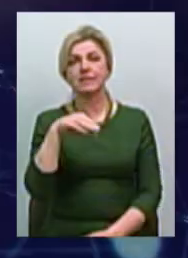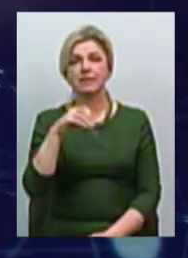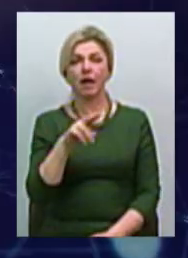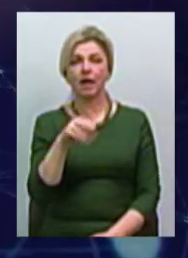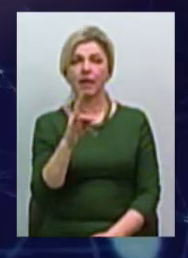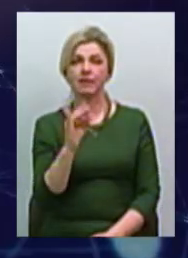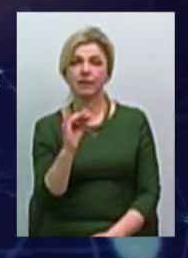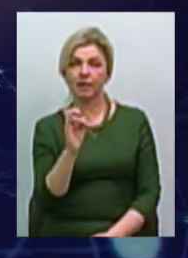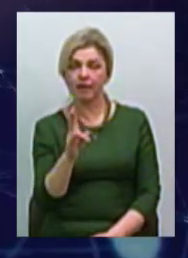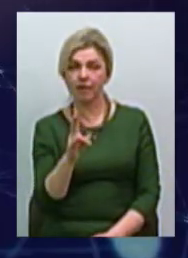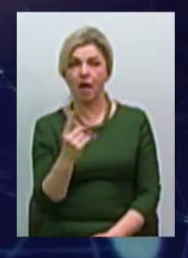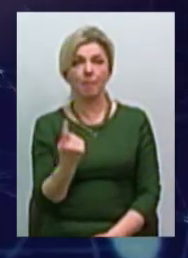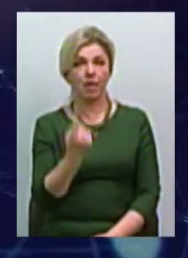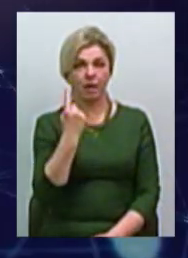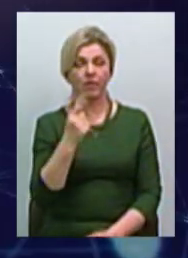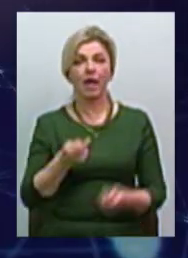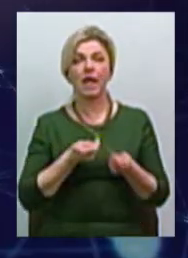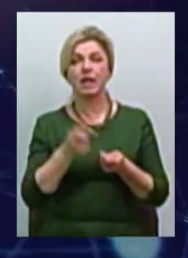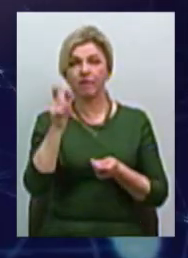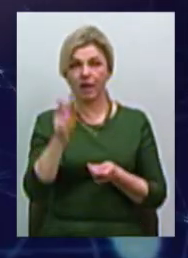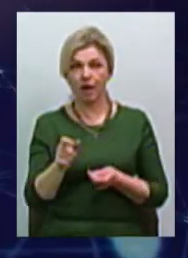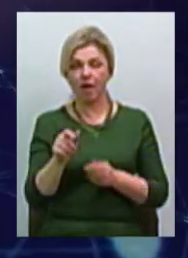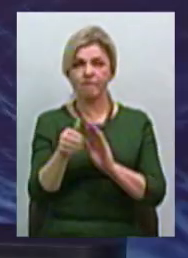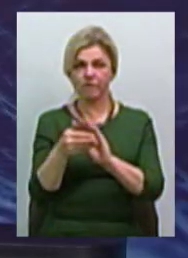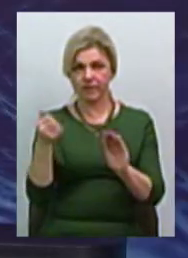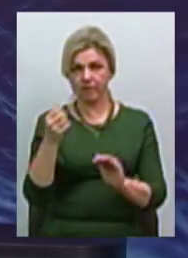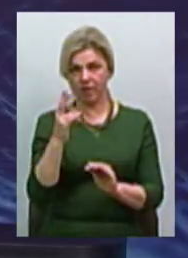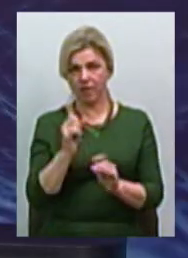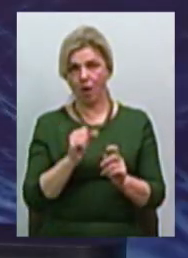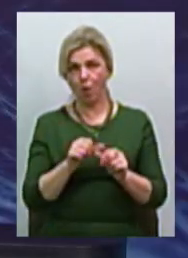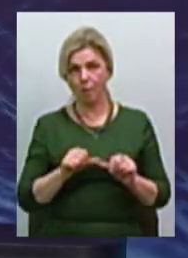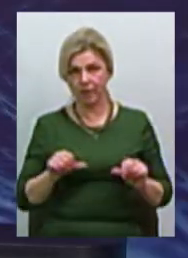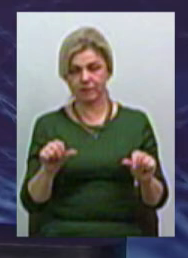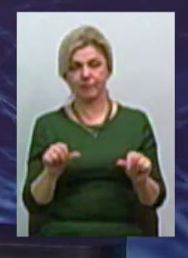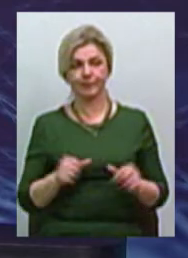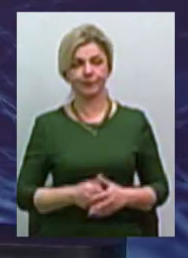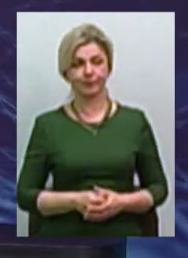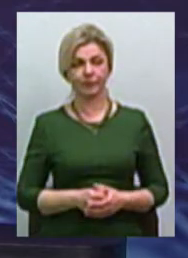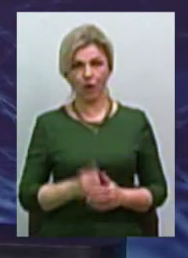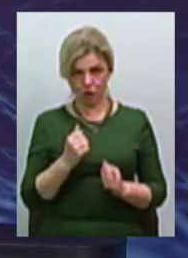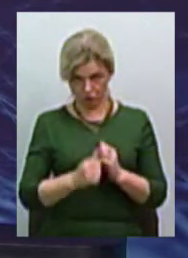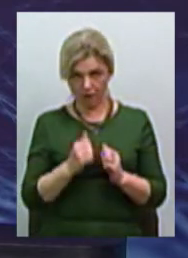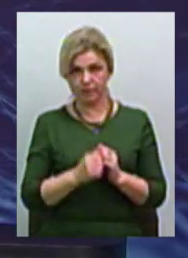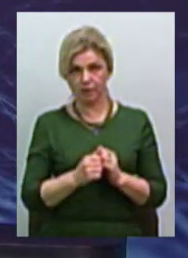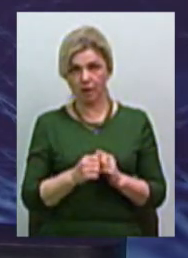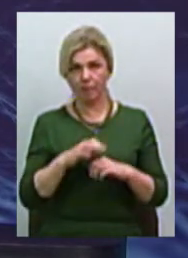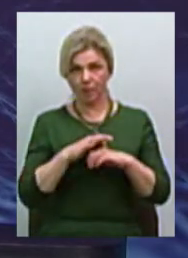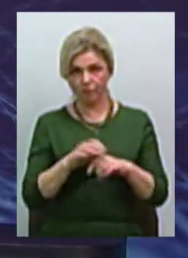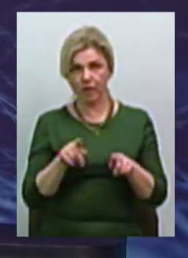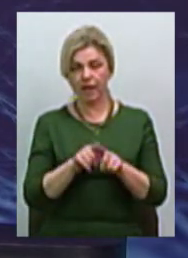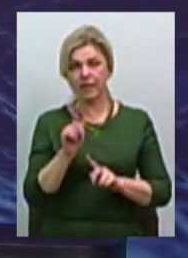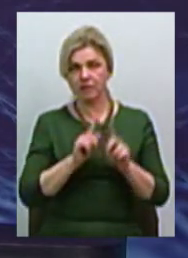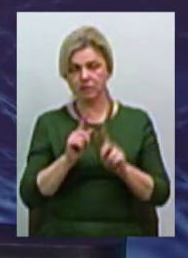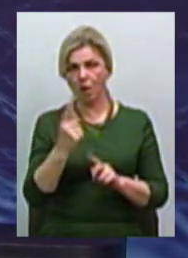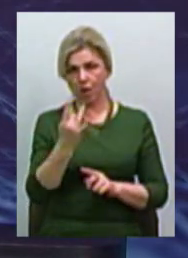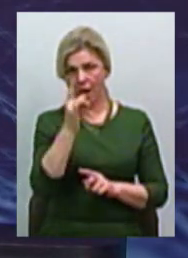перш за все керівника викликають на комісію. Там керівник звітує… Як часто відбуваються такі засідання? на місяць? Раз на місяць, це